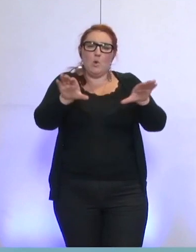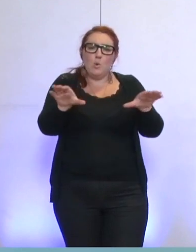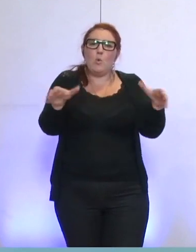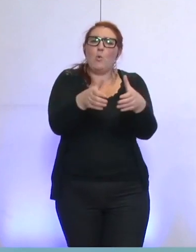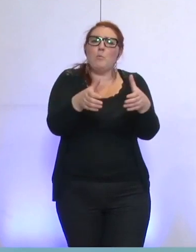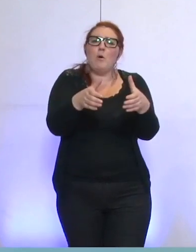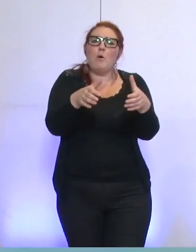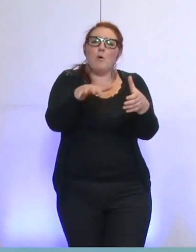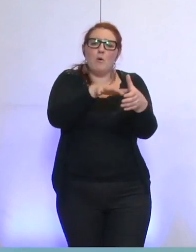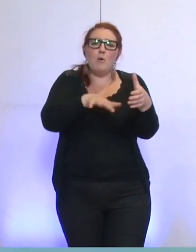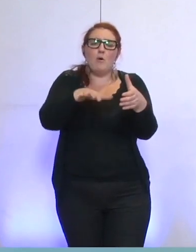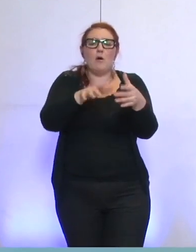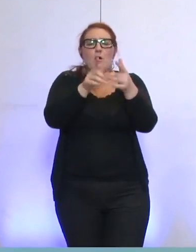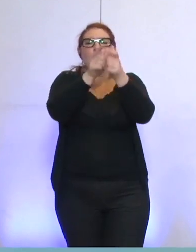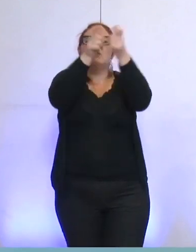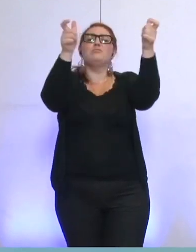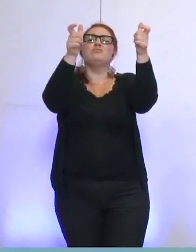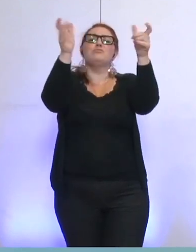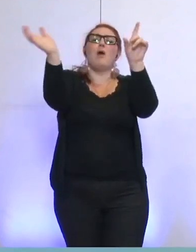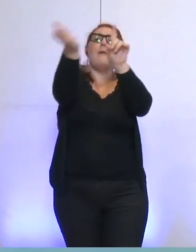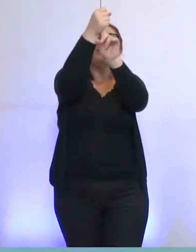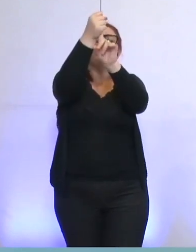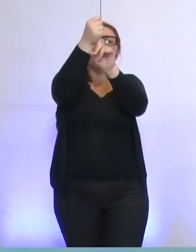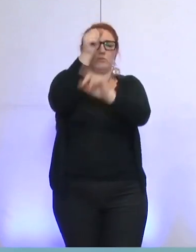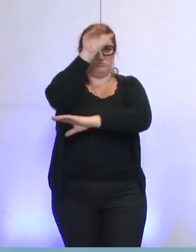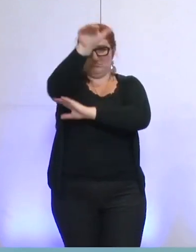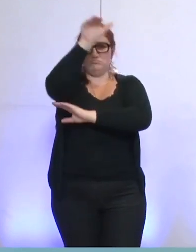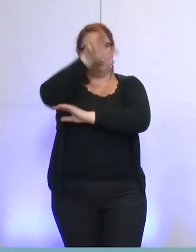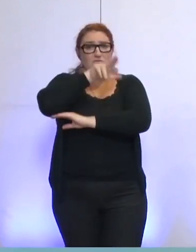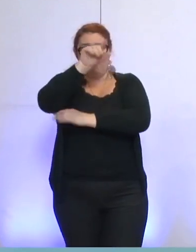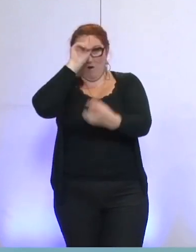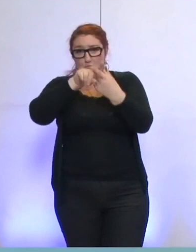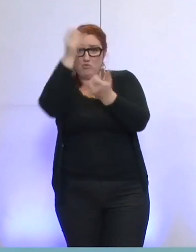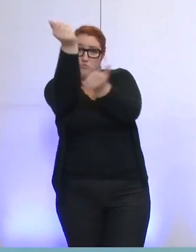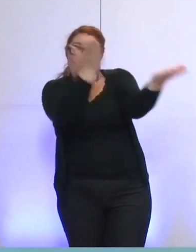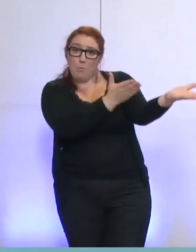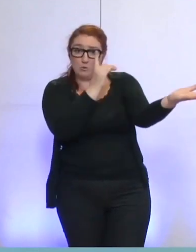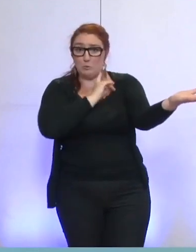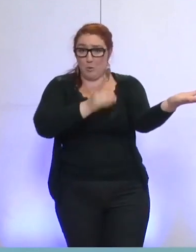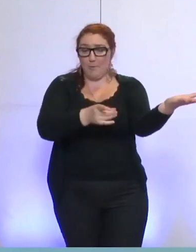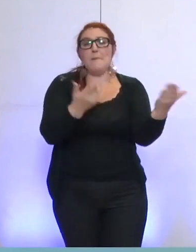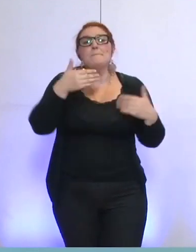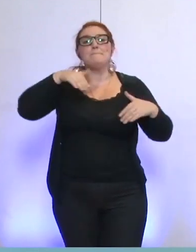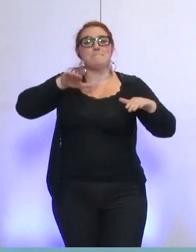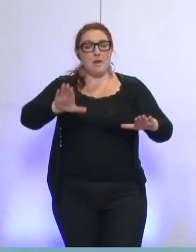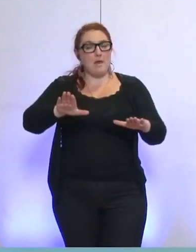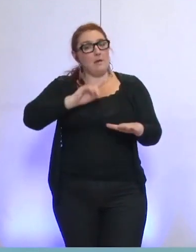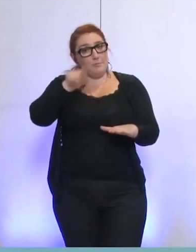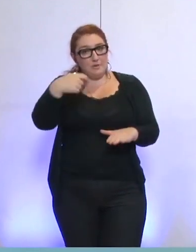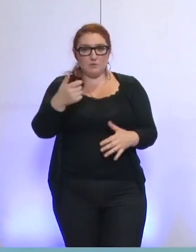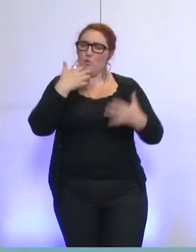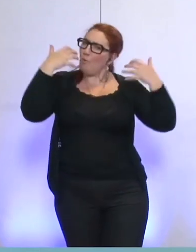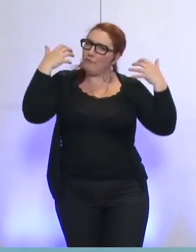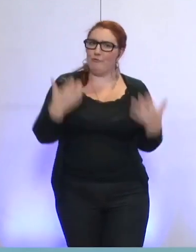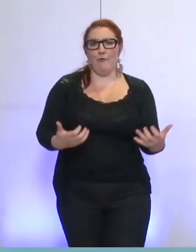qui a remporté l'appel d'offres pour qu'ils fassent des propositions, mais nous avons bien entendu le souhait extrêmement